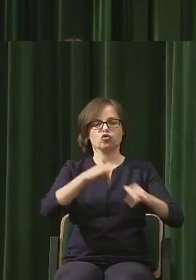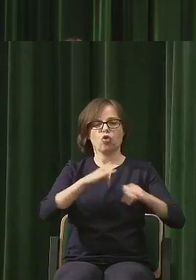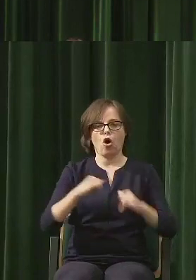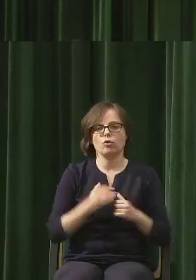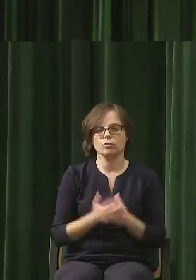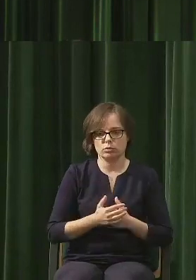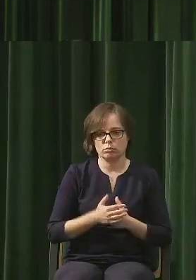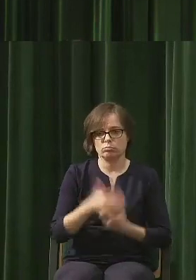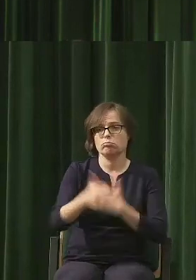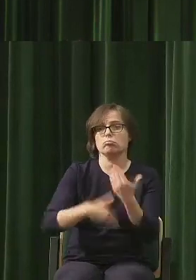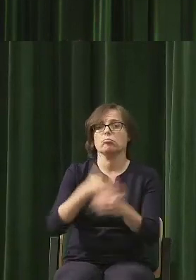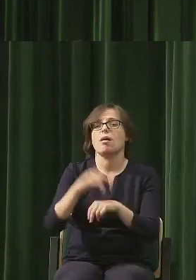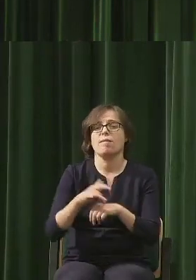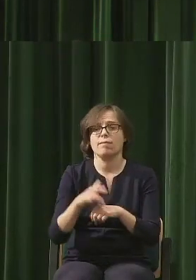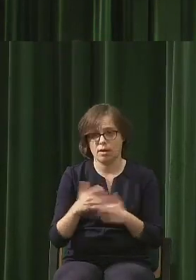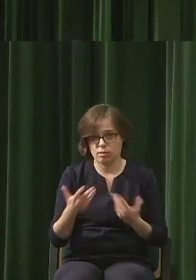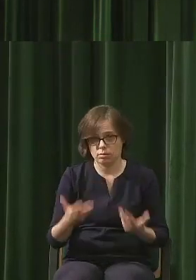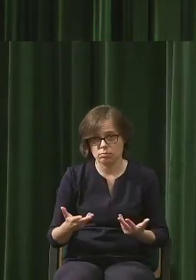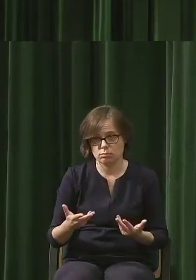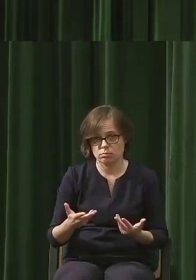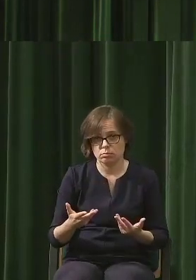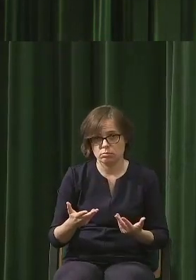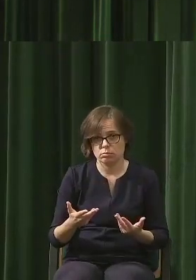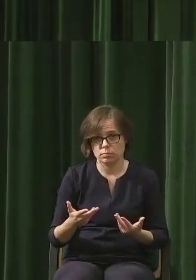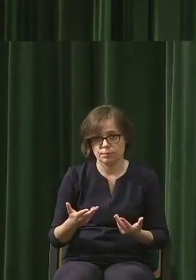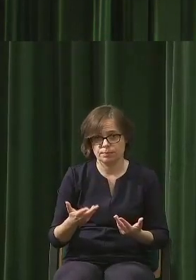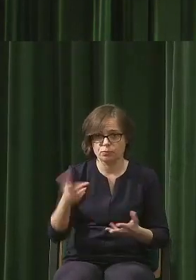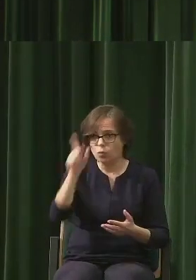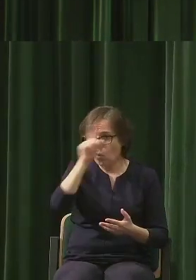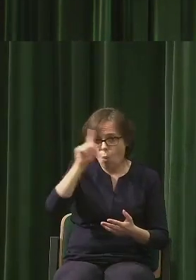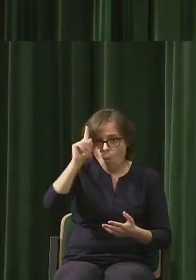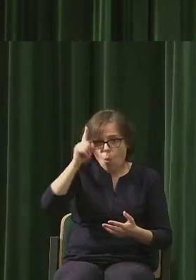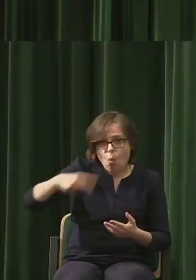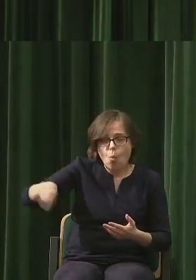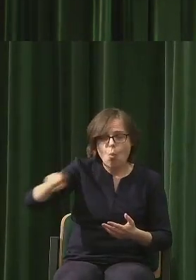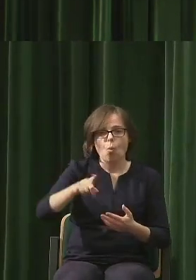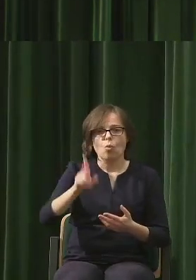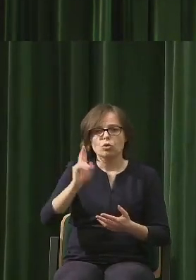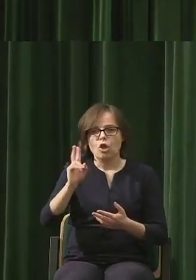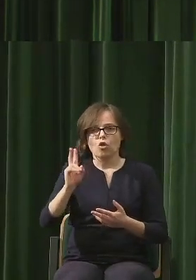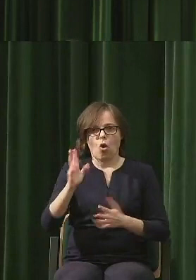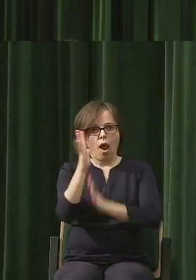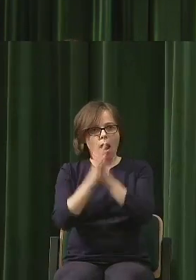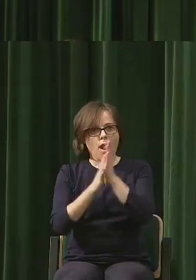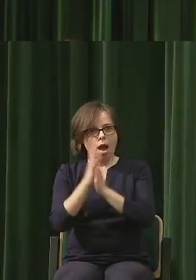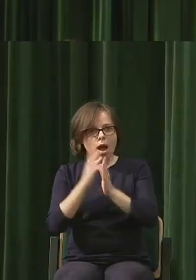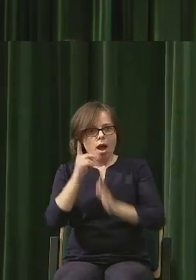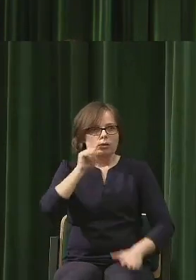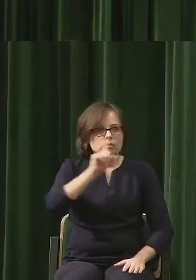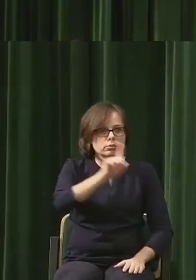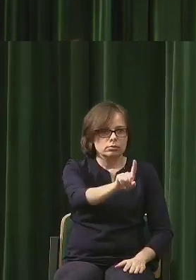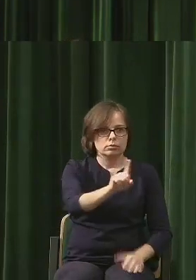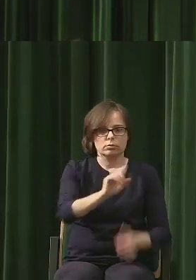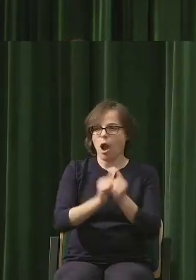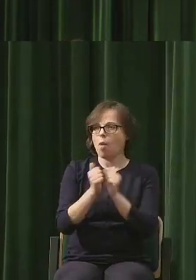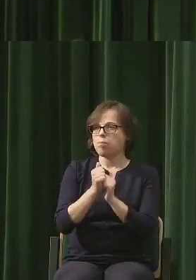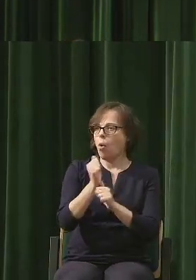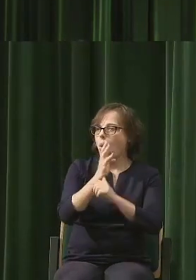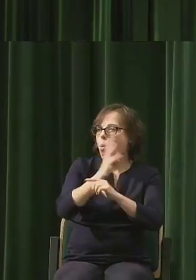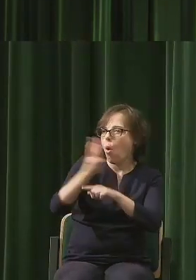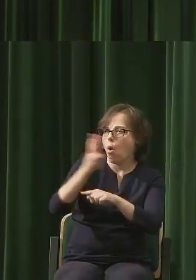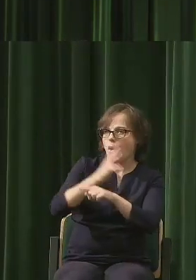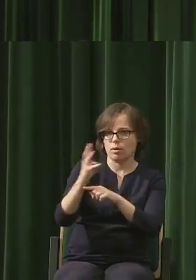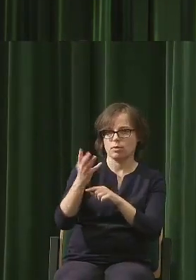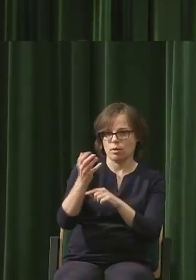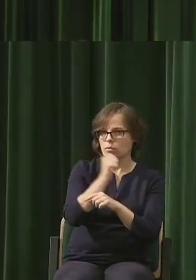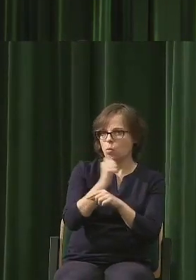doprowadziła do tego, że jakby ludzie, którzy podchodzą, wchodzą do lasu, wchodzą w łąkę, patrzą na to